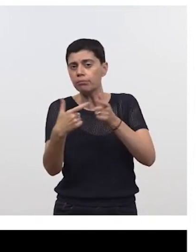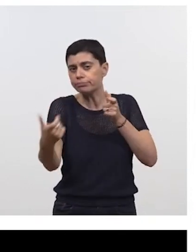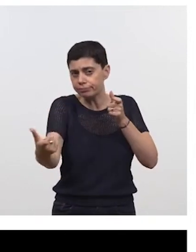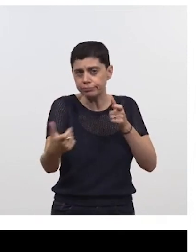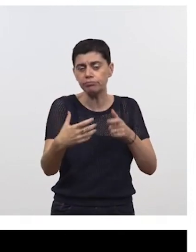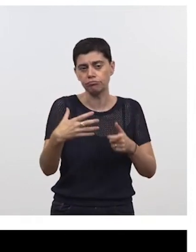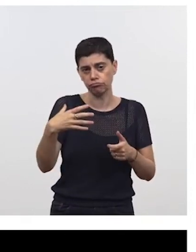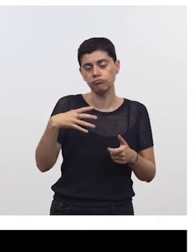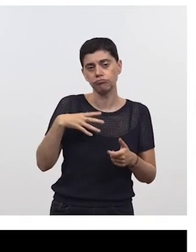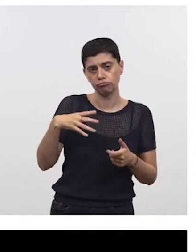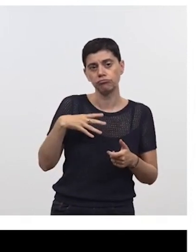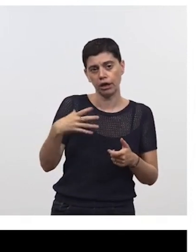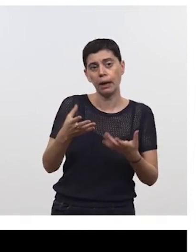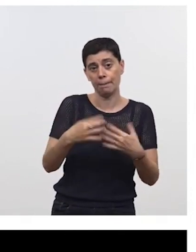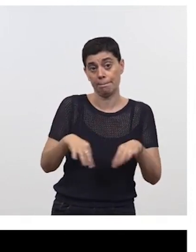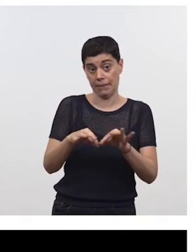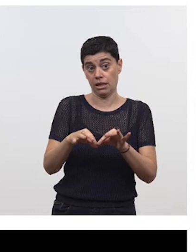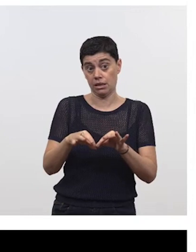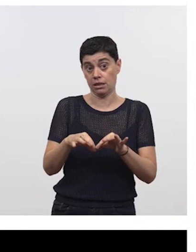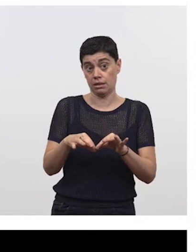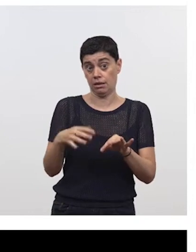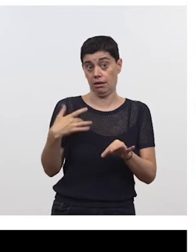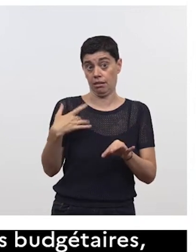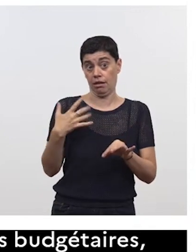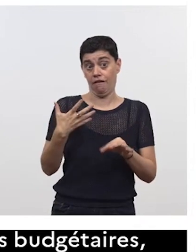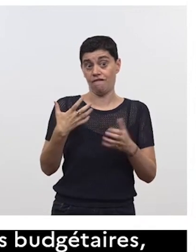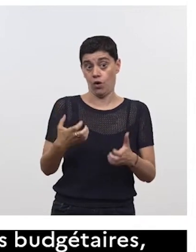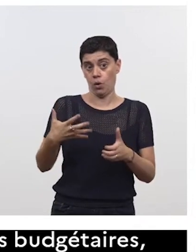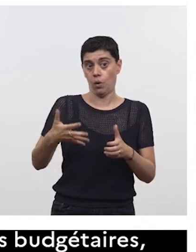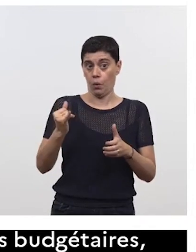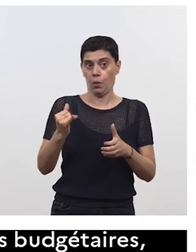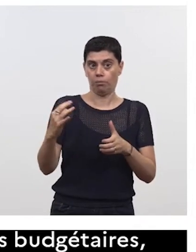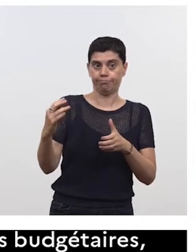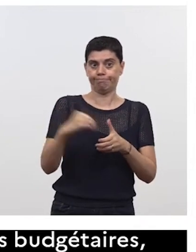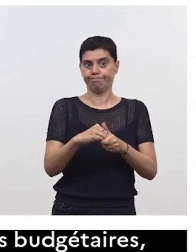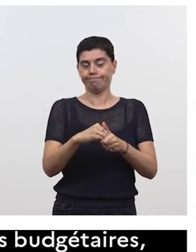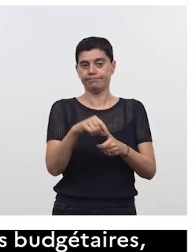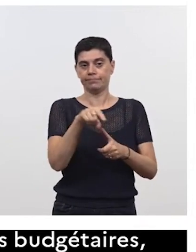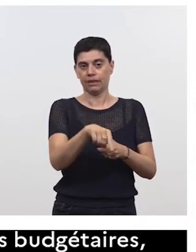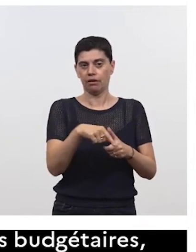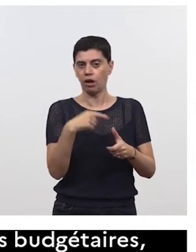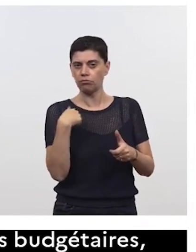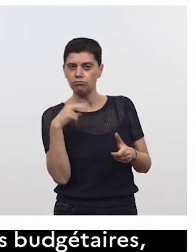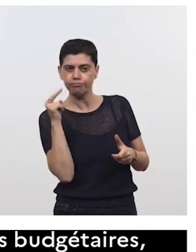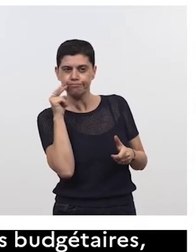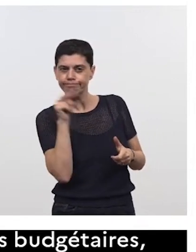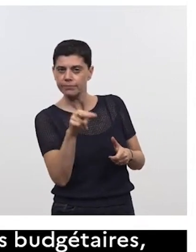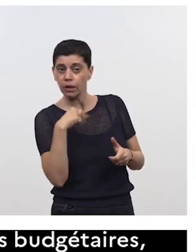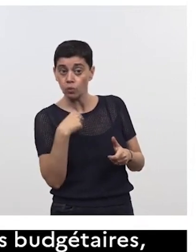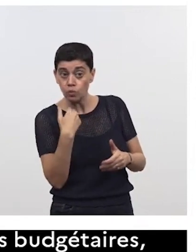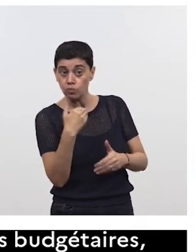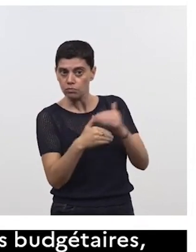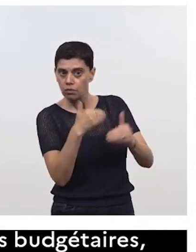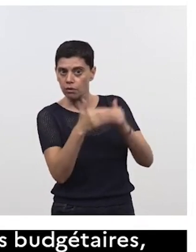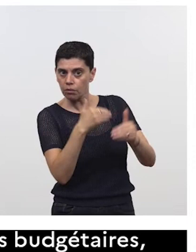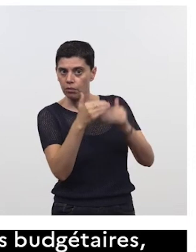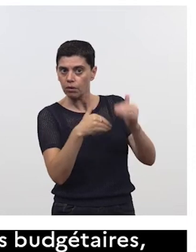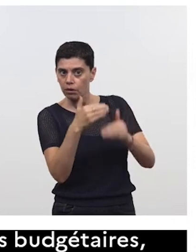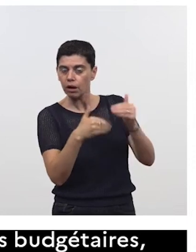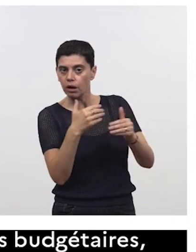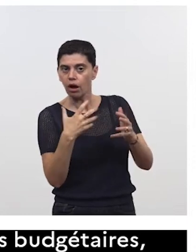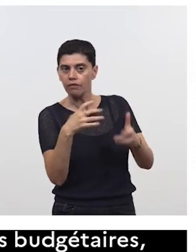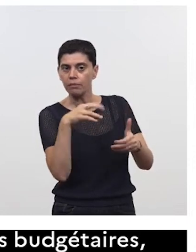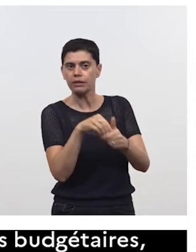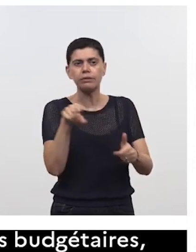il y a des pays qui s'intéressent et qui suivent avec intérêt les progrès que nous allons réaliser, et beaucoup d'autres, on vient de me